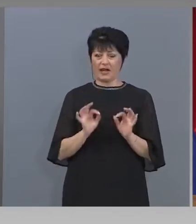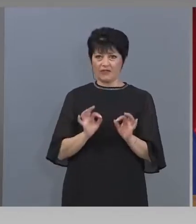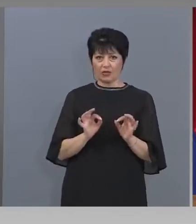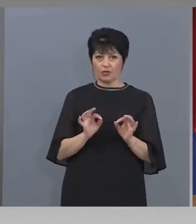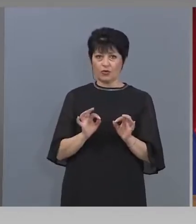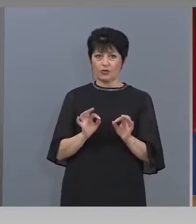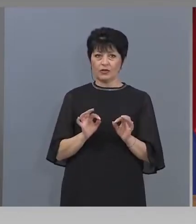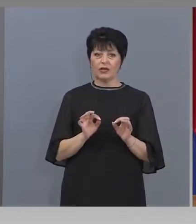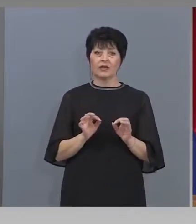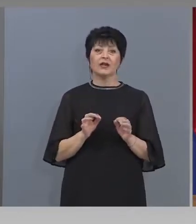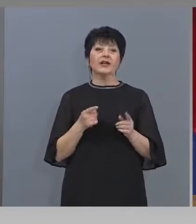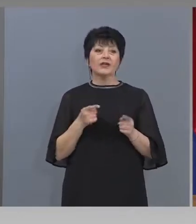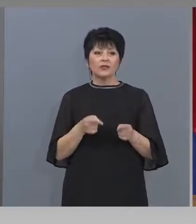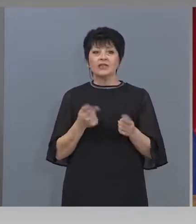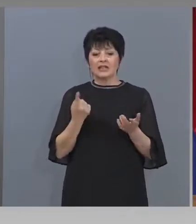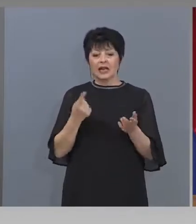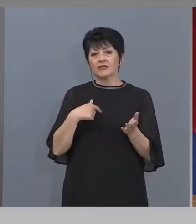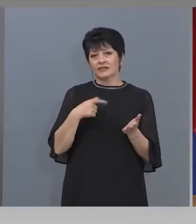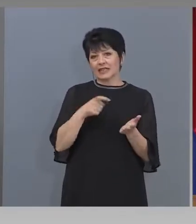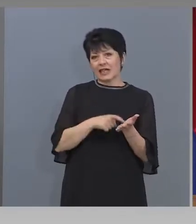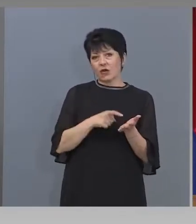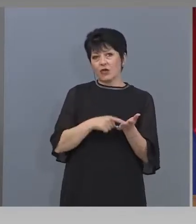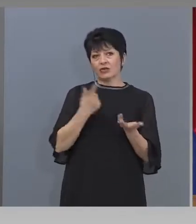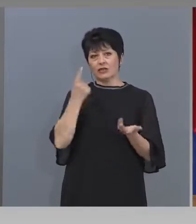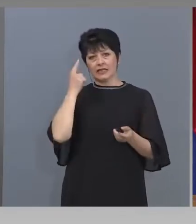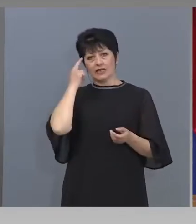трябвало, но сега той е законосъобразен.